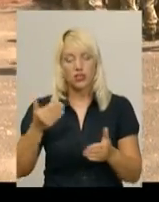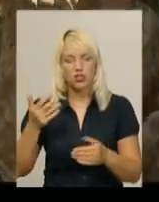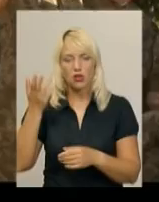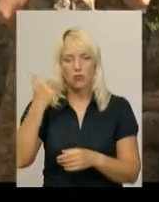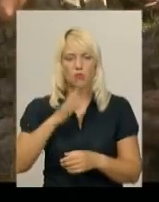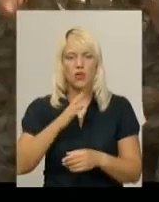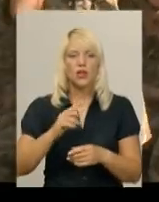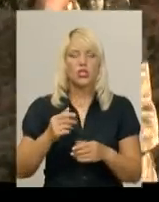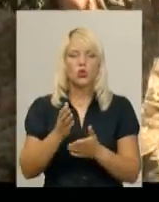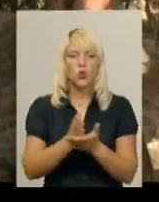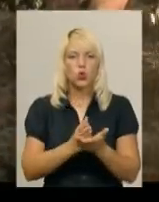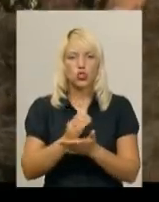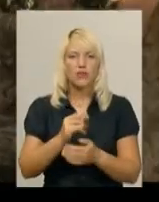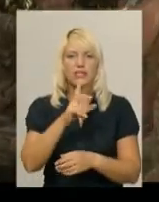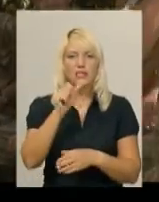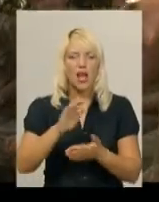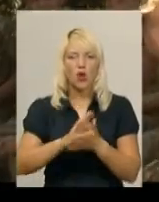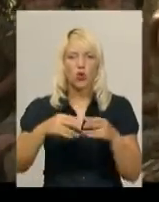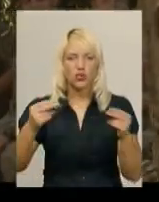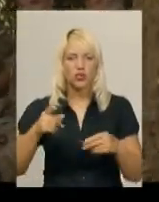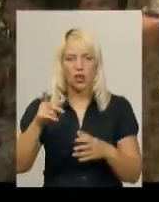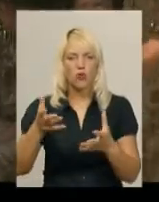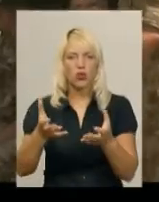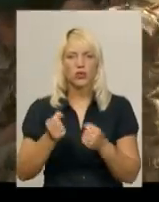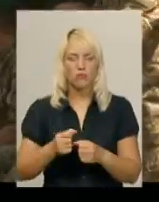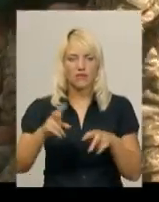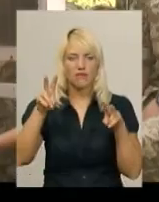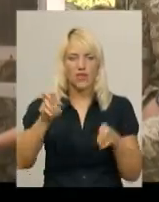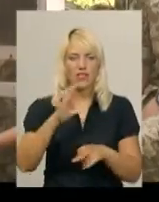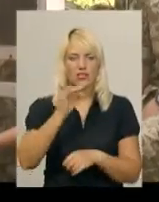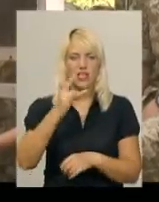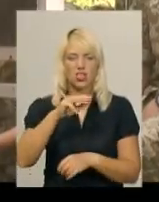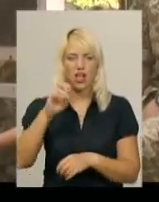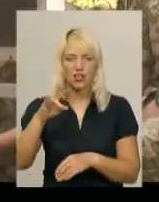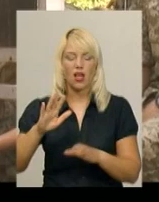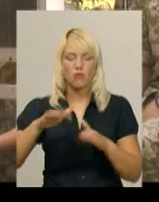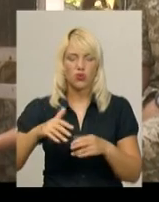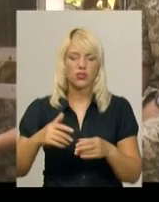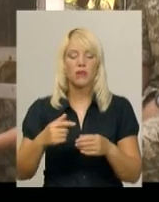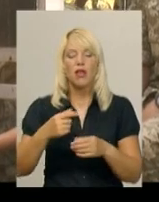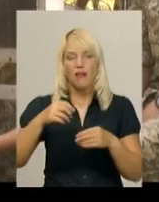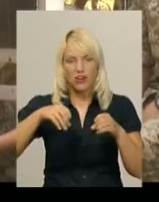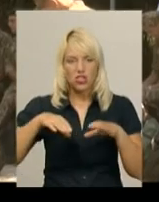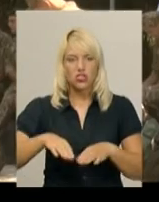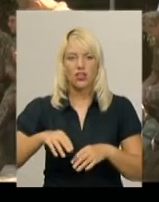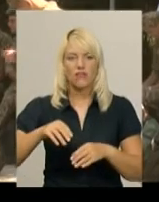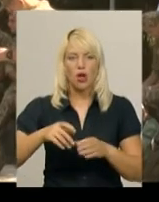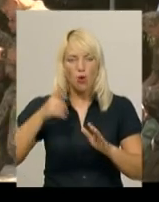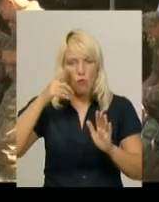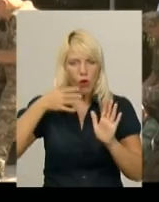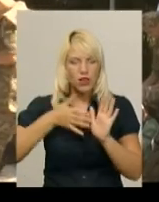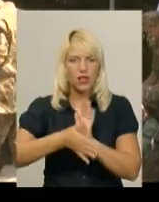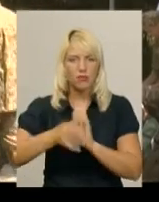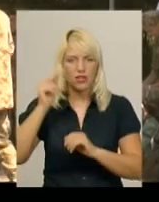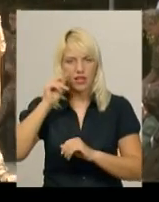прикордонних військах за контрактом. Там він отримав звання сержанта, після чого вирішив поглиблено вивчати військову справу в виші. Хочу